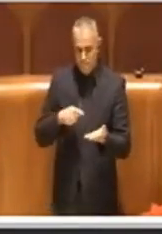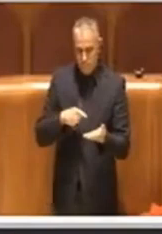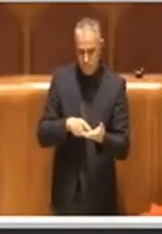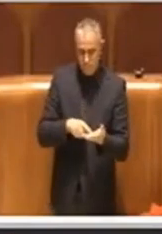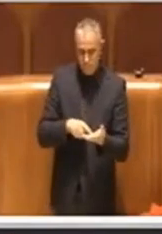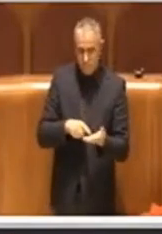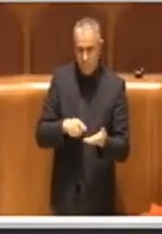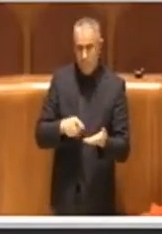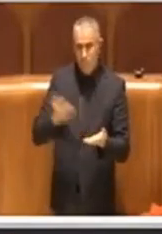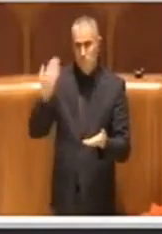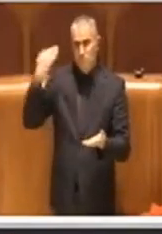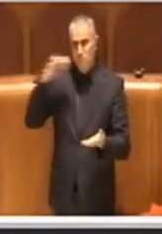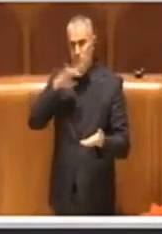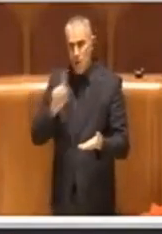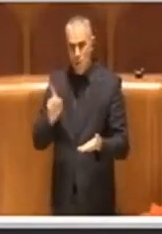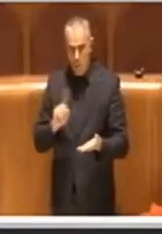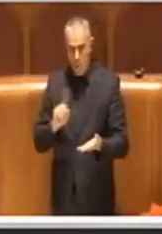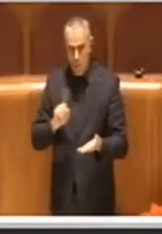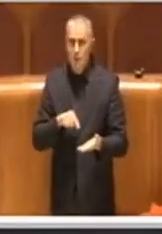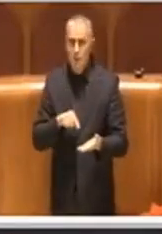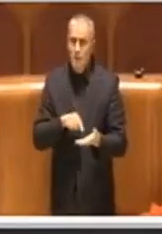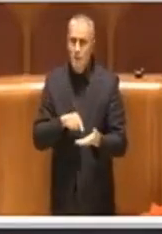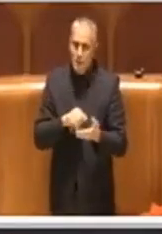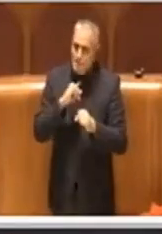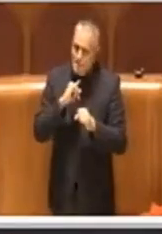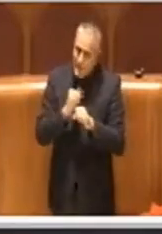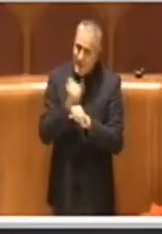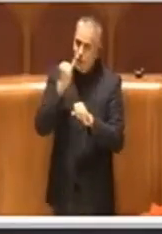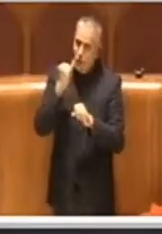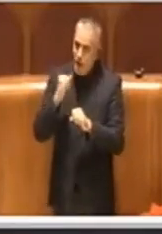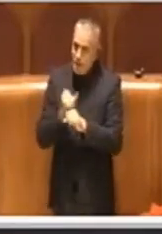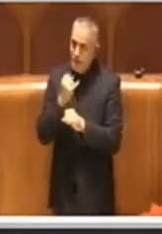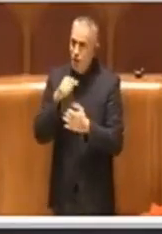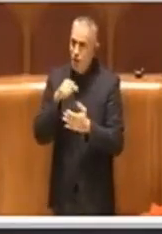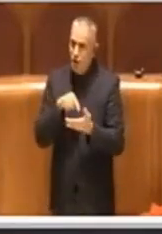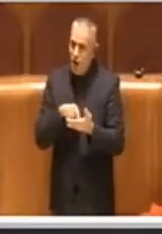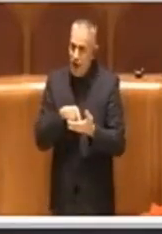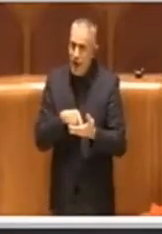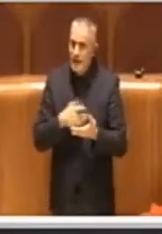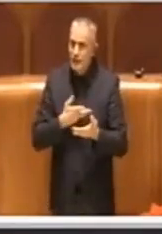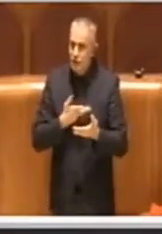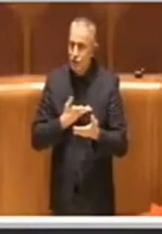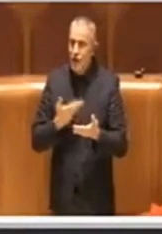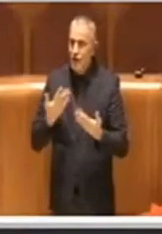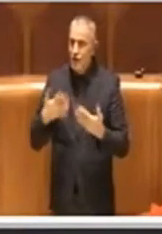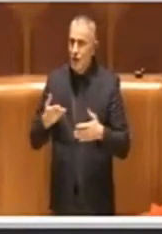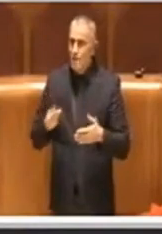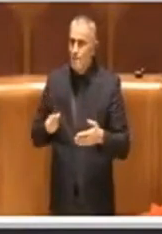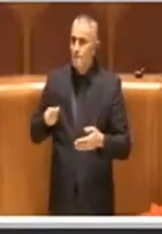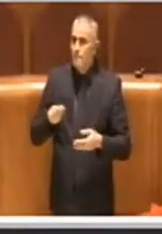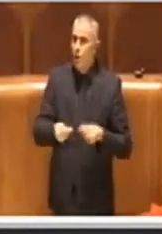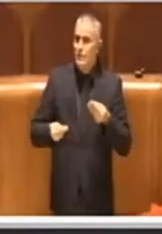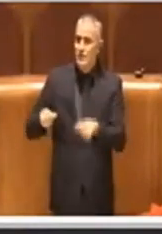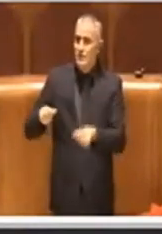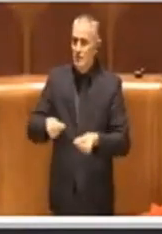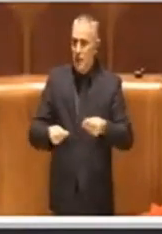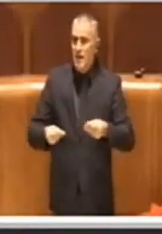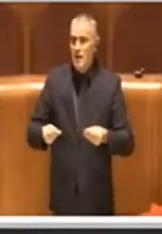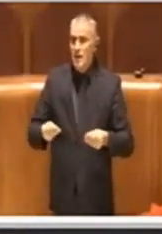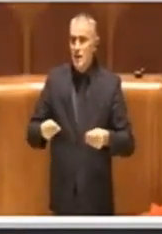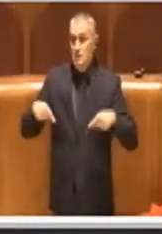datata ma che non tiene conto di alcuni provvedimenti e di alcuni interventi che questa